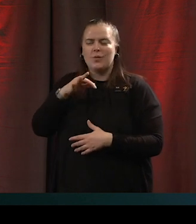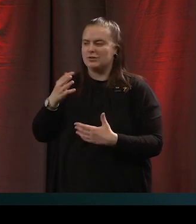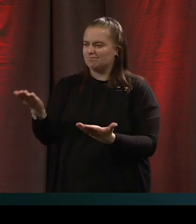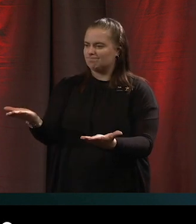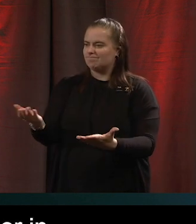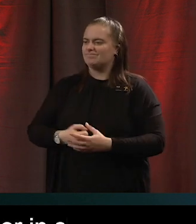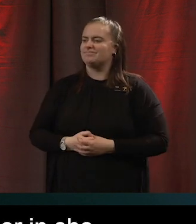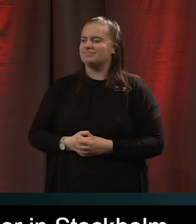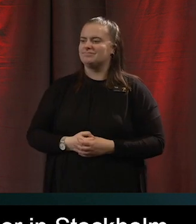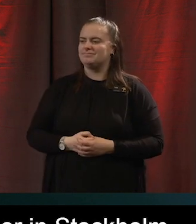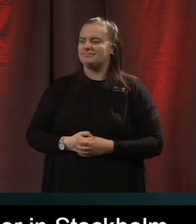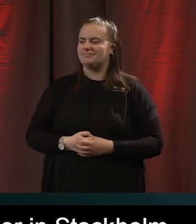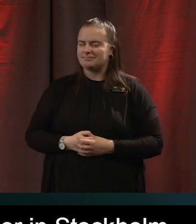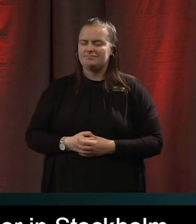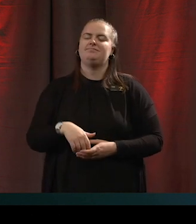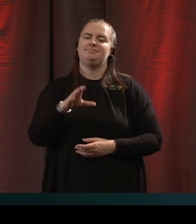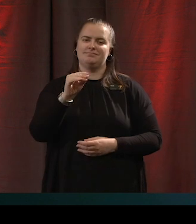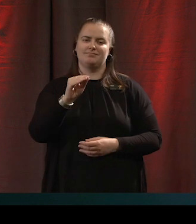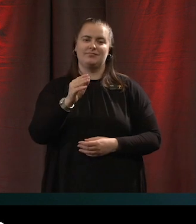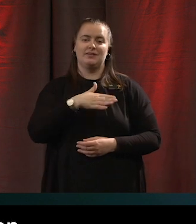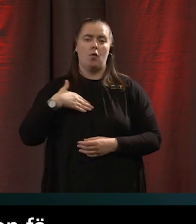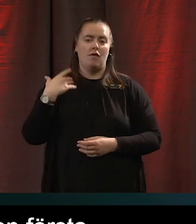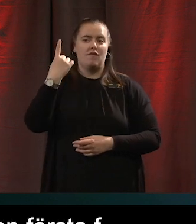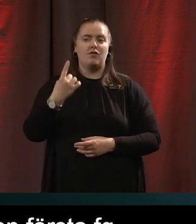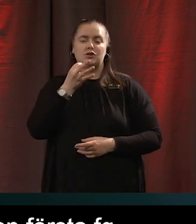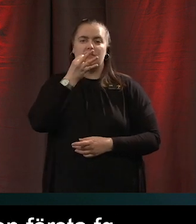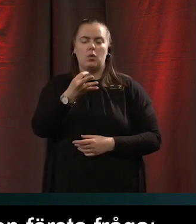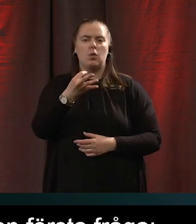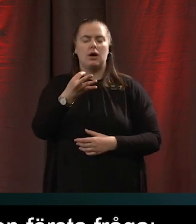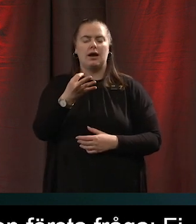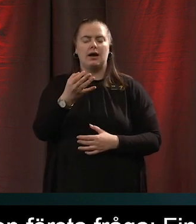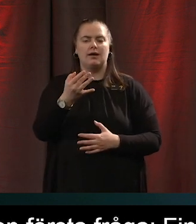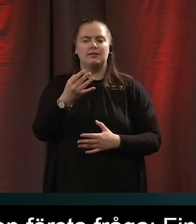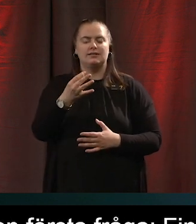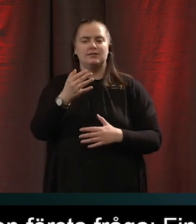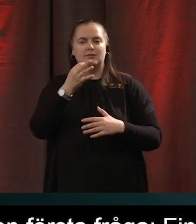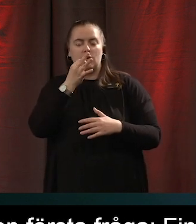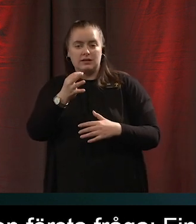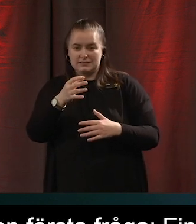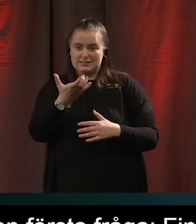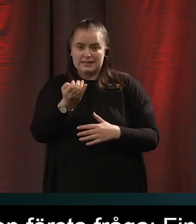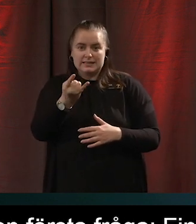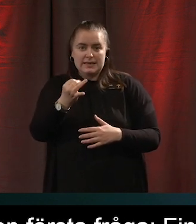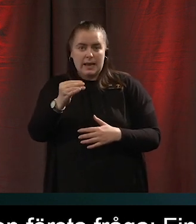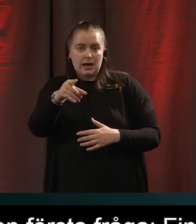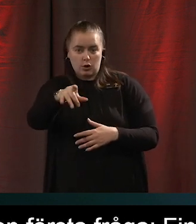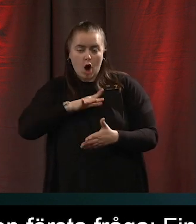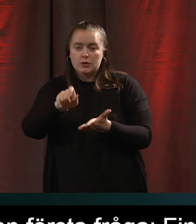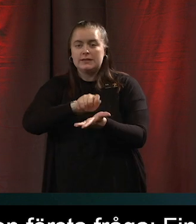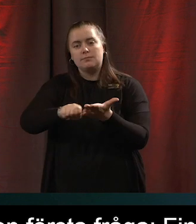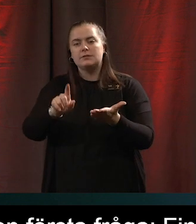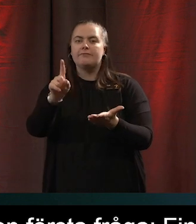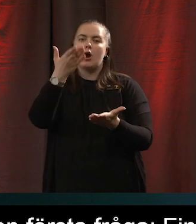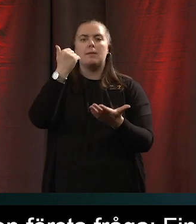göra något? Jo men vi har en första fråga som är om det finns tips på Cecilia har du tips på vad man kan läsa mer